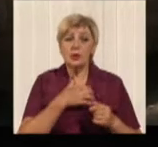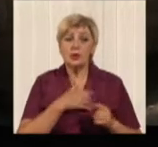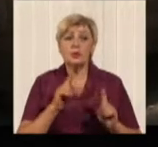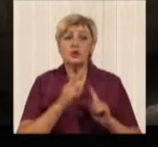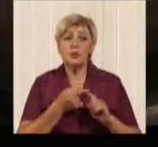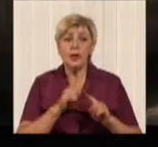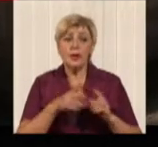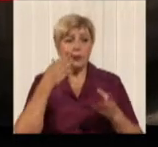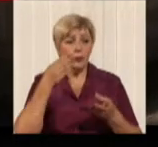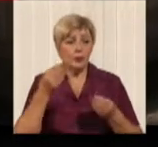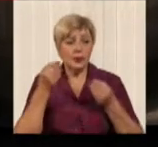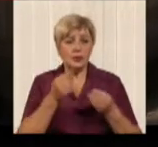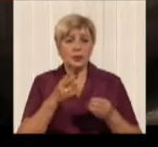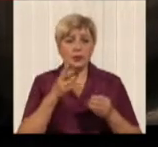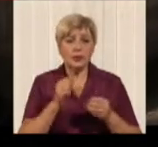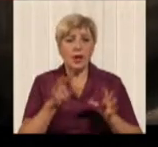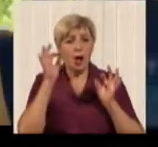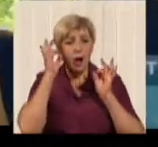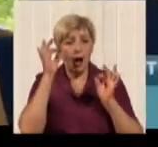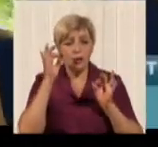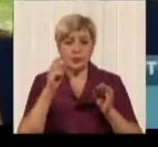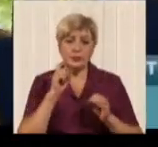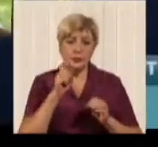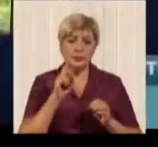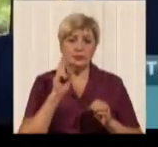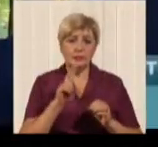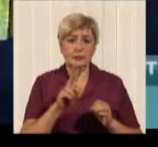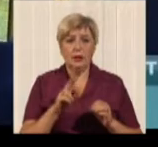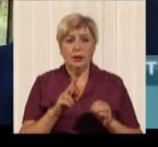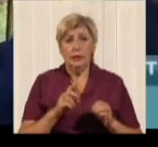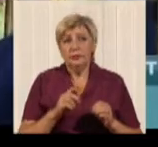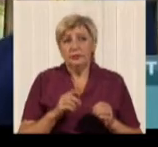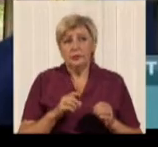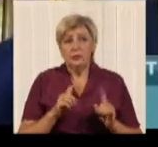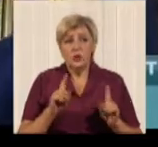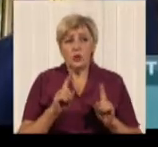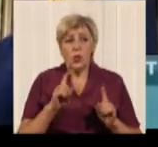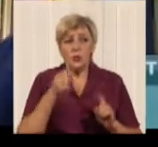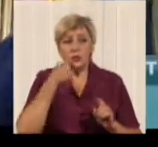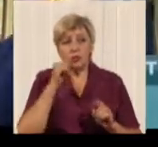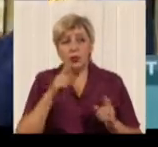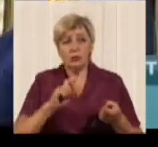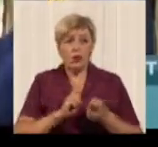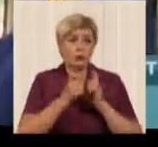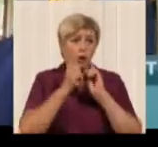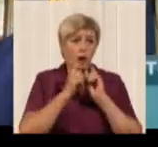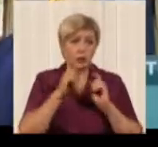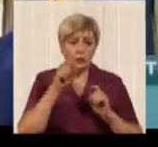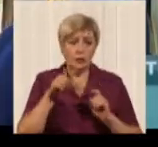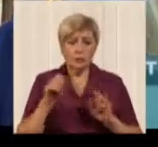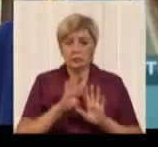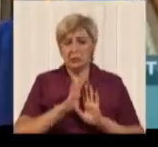на якість рухомого складу. Якось на качество. Ну, щоб вчора скандалили люди, щоб отак от скандалили, то такого не було.